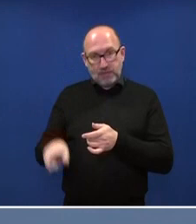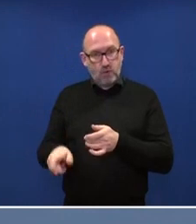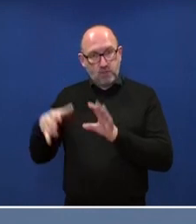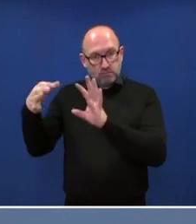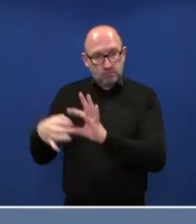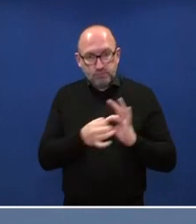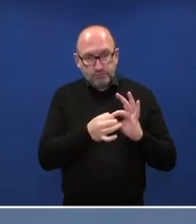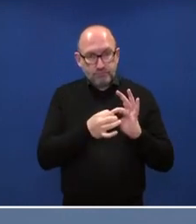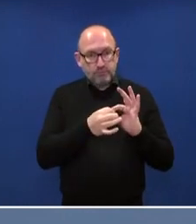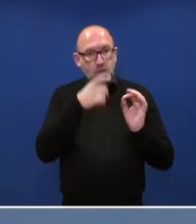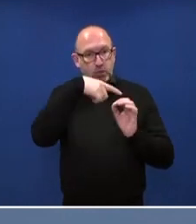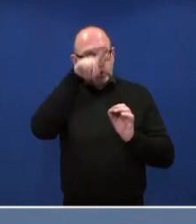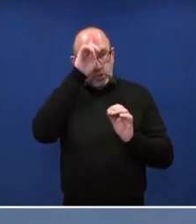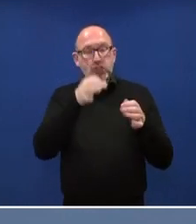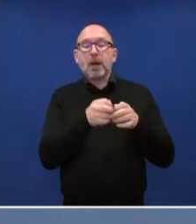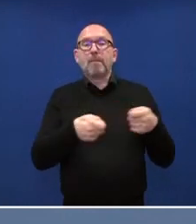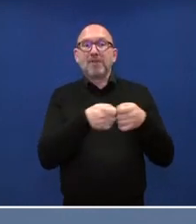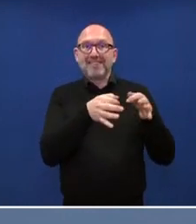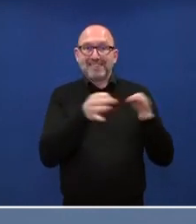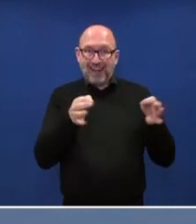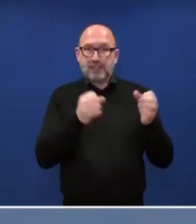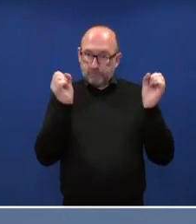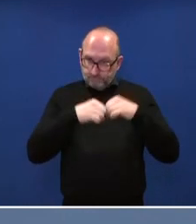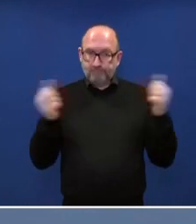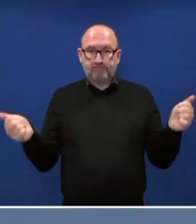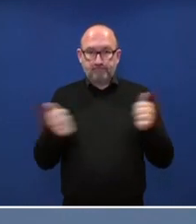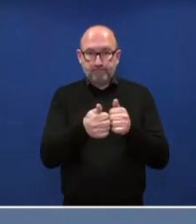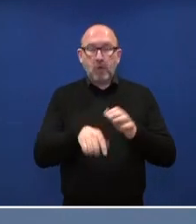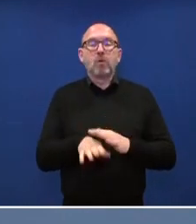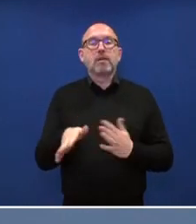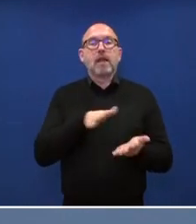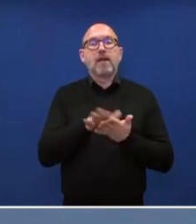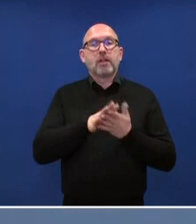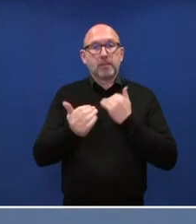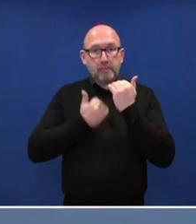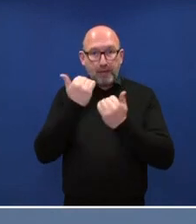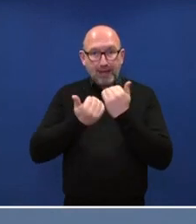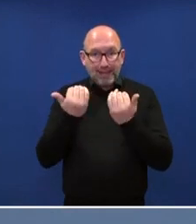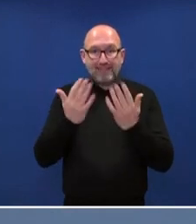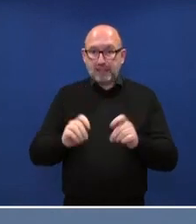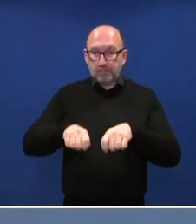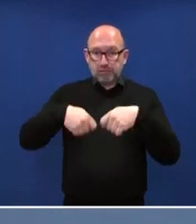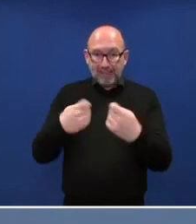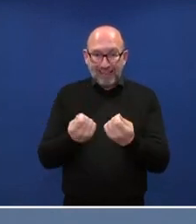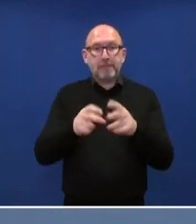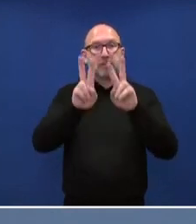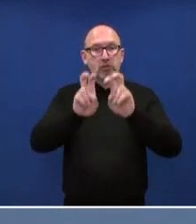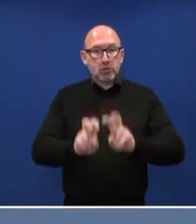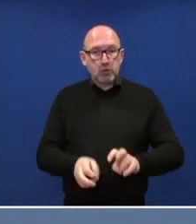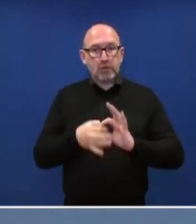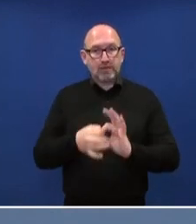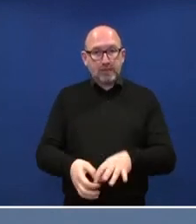Einvernehmen mit dem Deutschen Bundestag bestellt wird. Der vorgesehene Evaluierungsbericht basiert auf den Ergebnissen einer Studie der